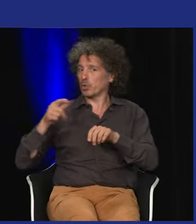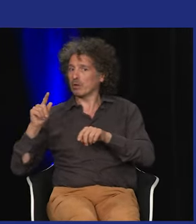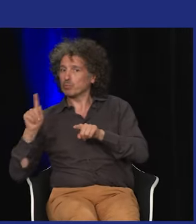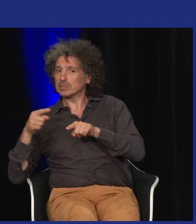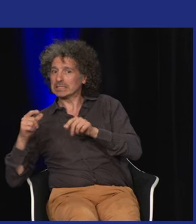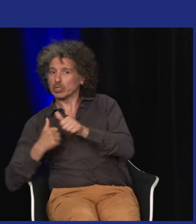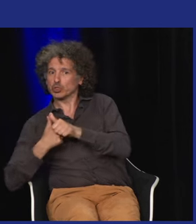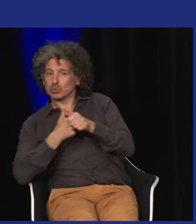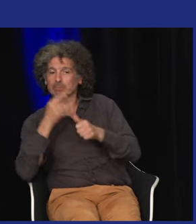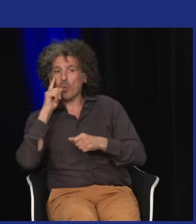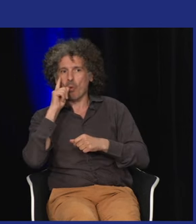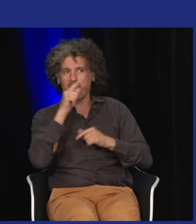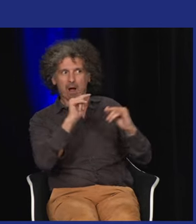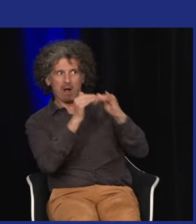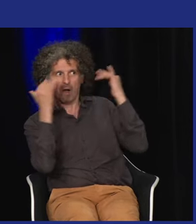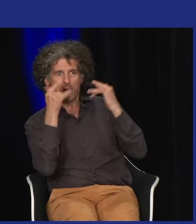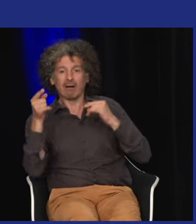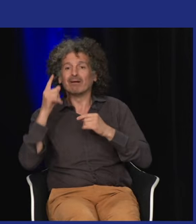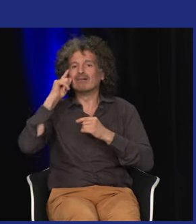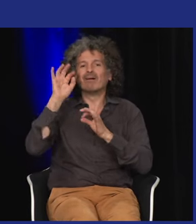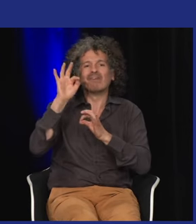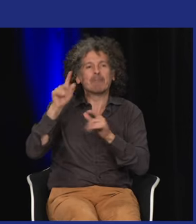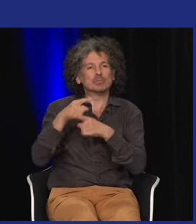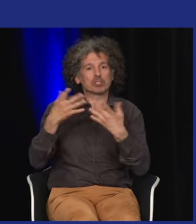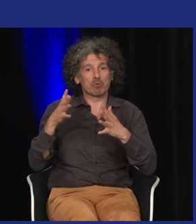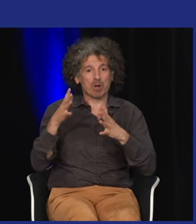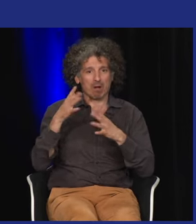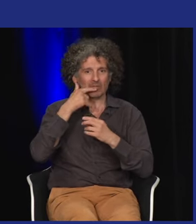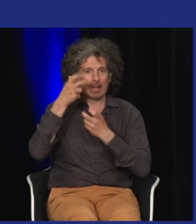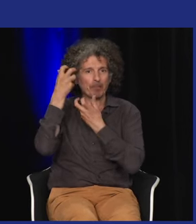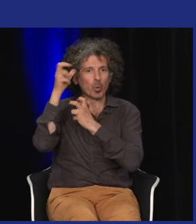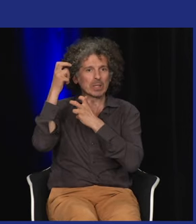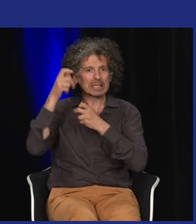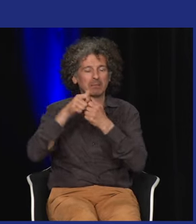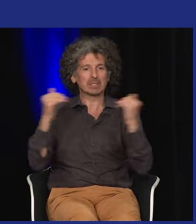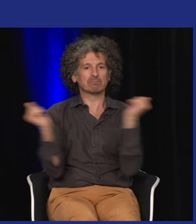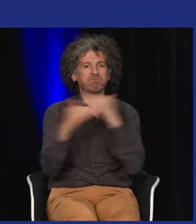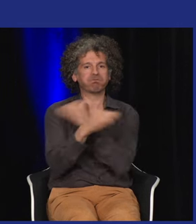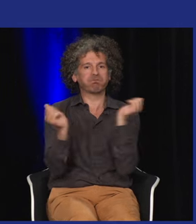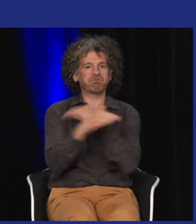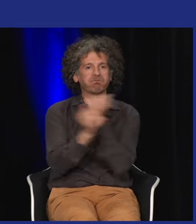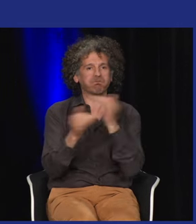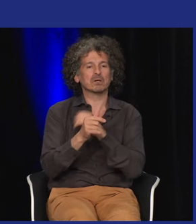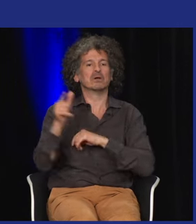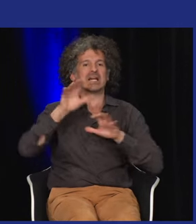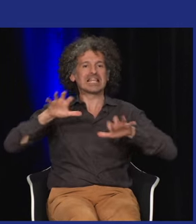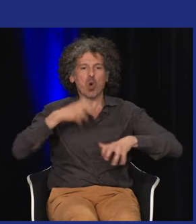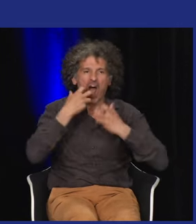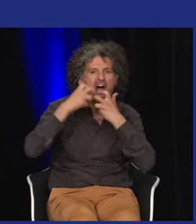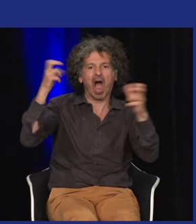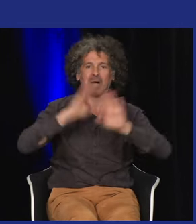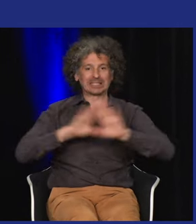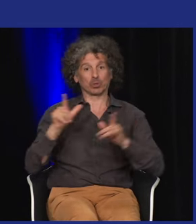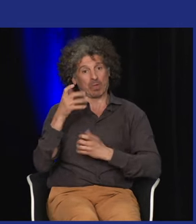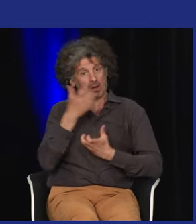Alors il n a pas de musique mais il peut aussi y en avoir une parce que effectivement là ce qui a été rajouté c'est des bruits